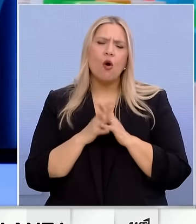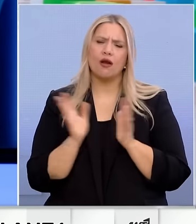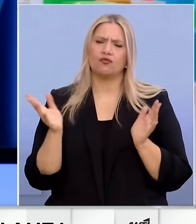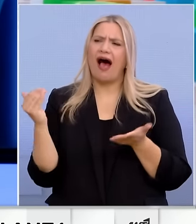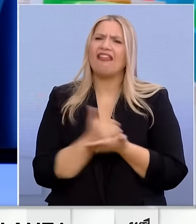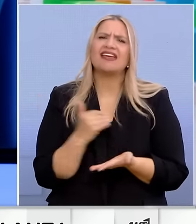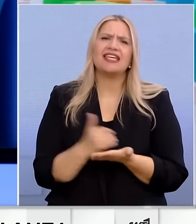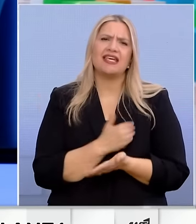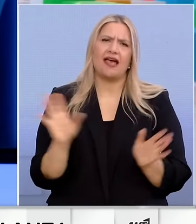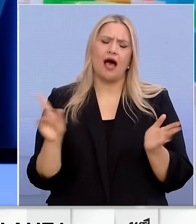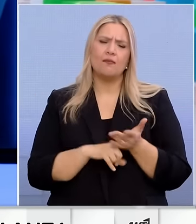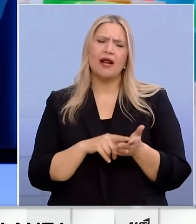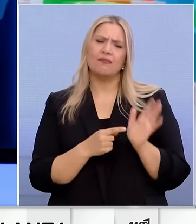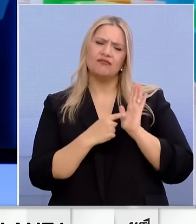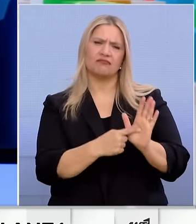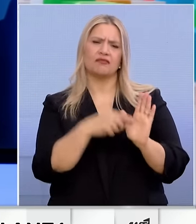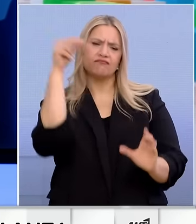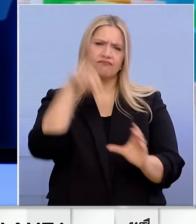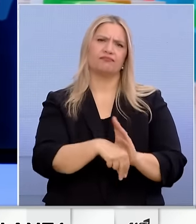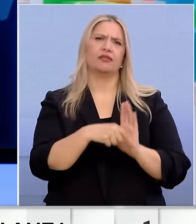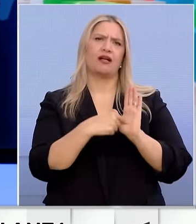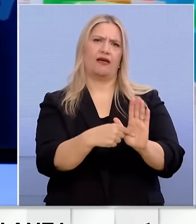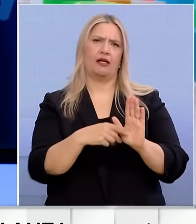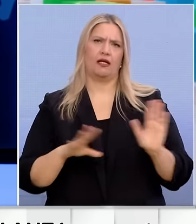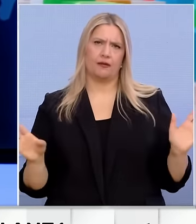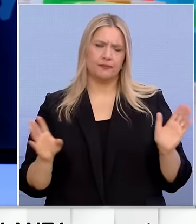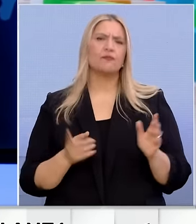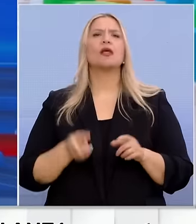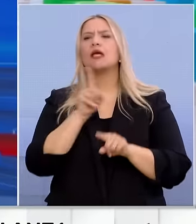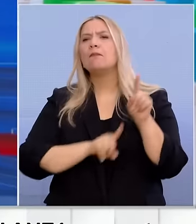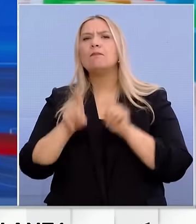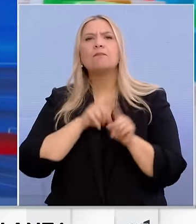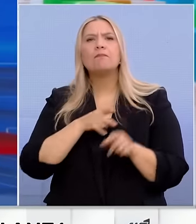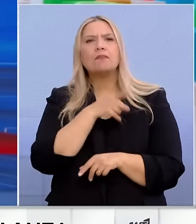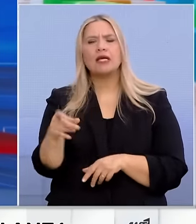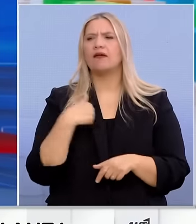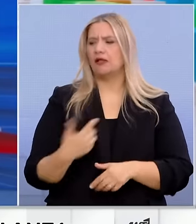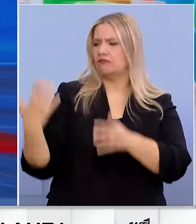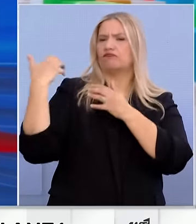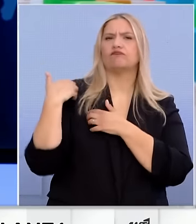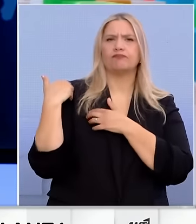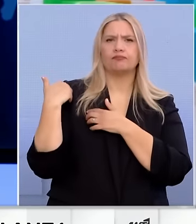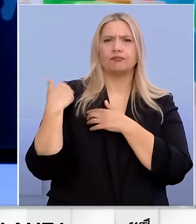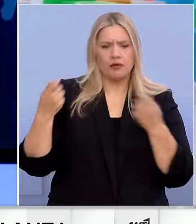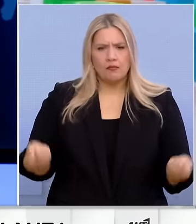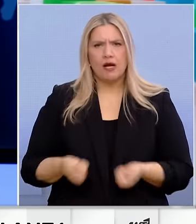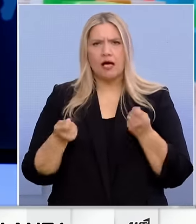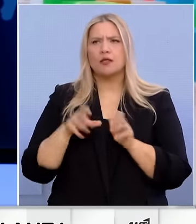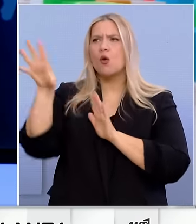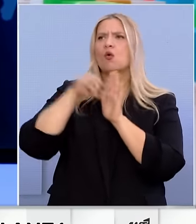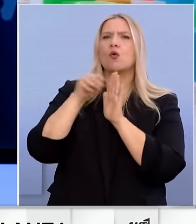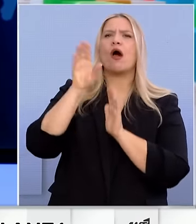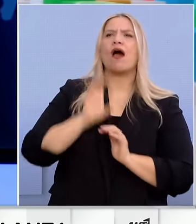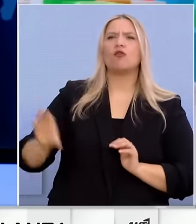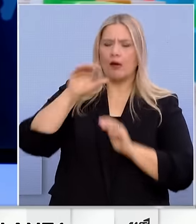πρέπει να καταδικαστεί και βεβαίως πρέπει να καταδικαστούν και αυτοί οι οποίοι υλοποιούν τις κατευθύνσεις της ΕΕ